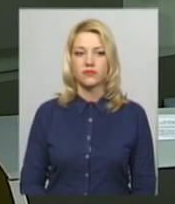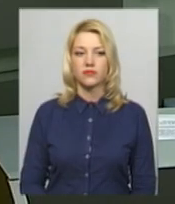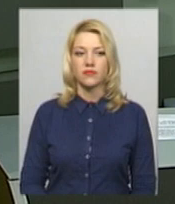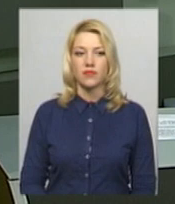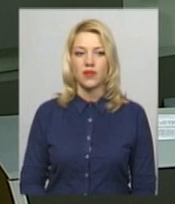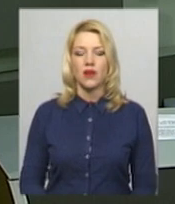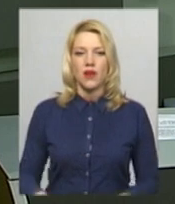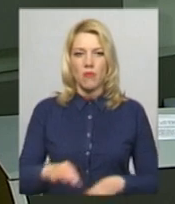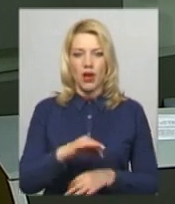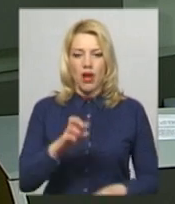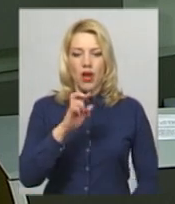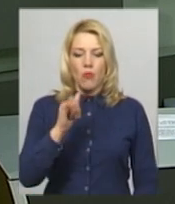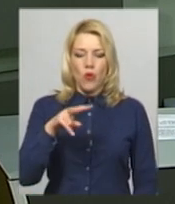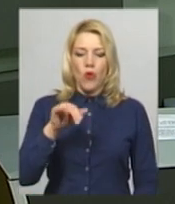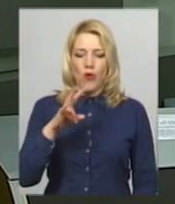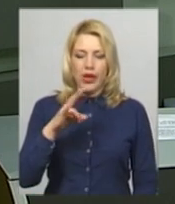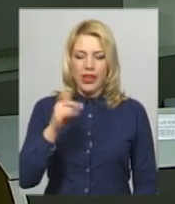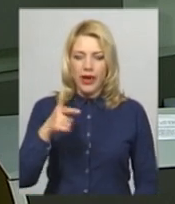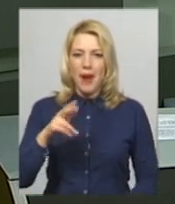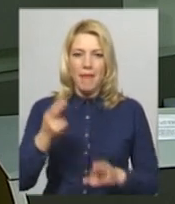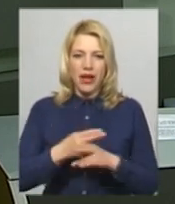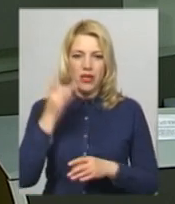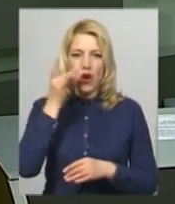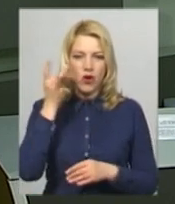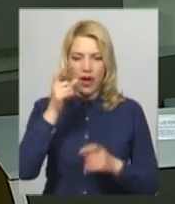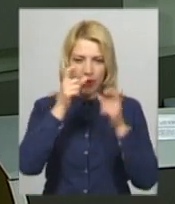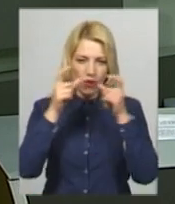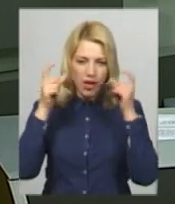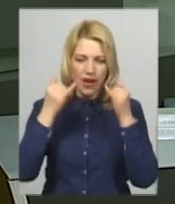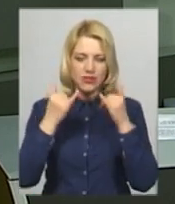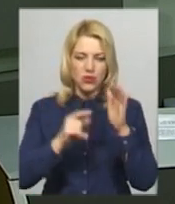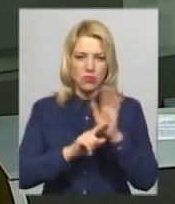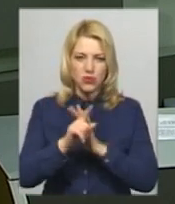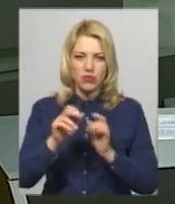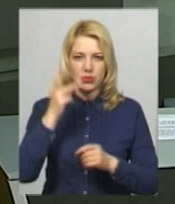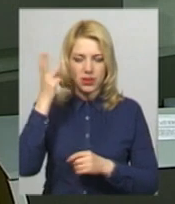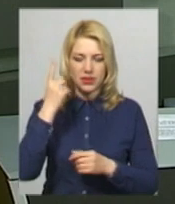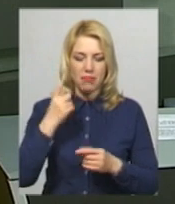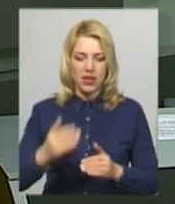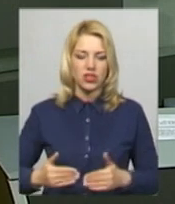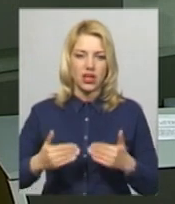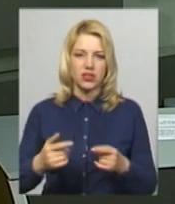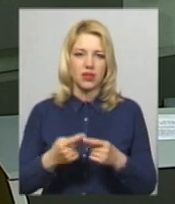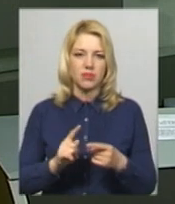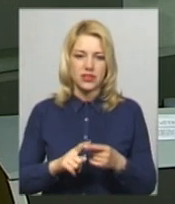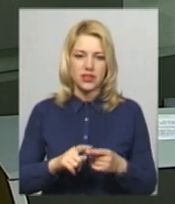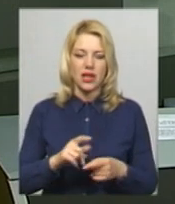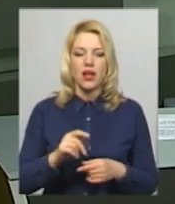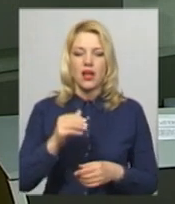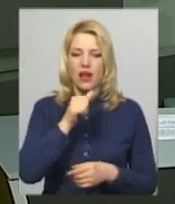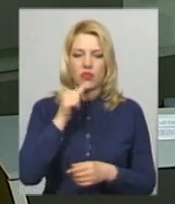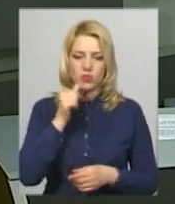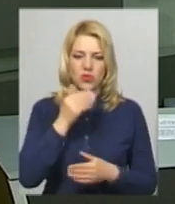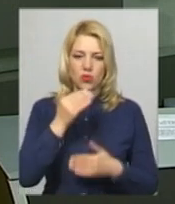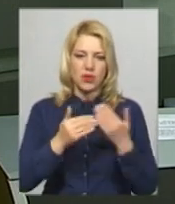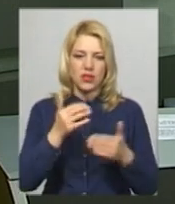Проект «Булінг без рожевих окулярів» стартував сьогодні у Хмельницькому. Перший етап акції – це серія анонімних опитувань серед